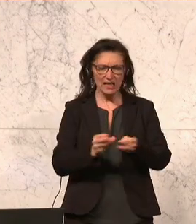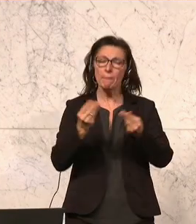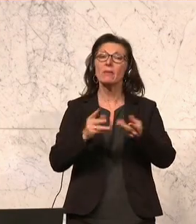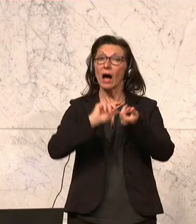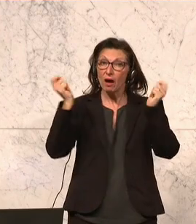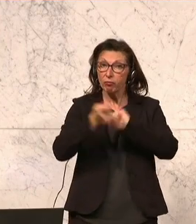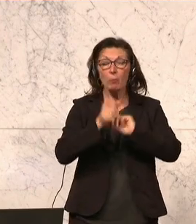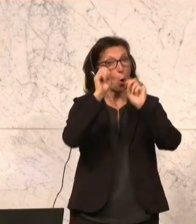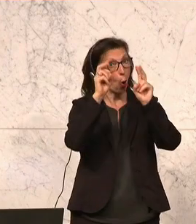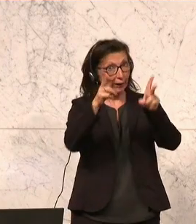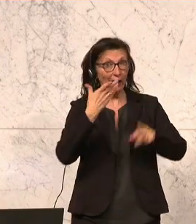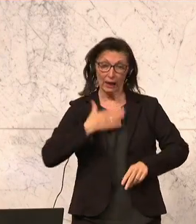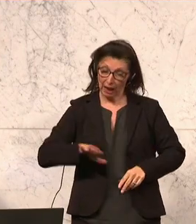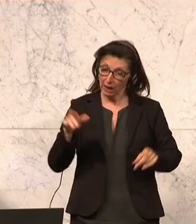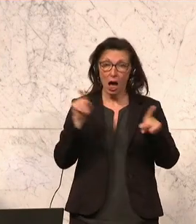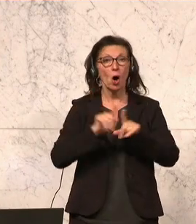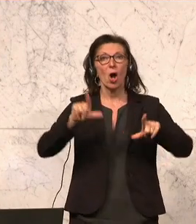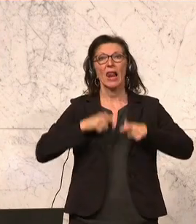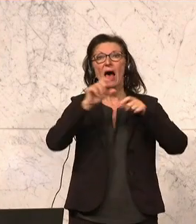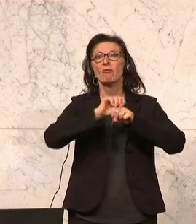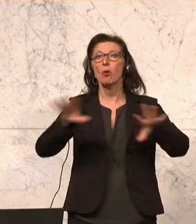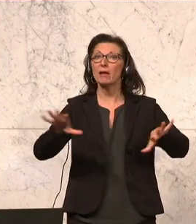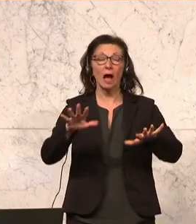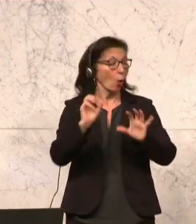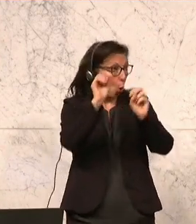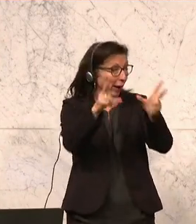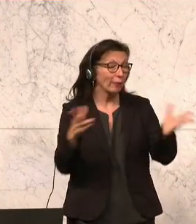kommt, diskutieren wir natürlich auch sehr gerne die Live-Übertragung. Vielen Dank.